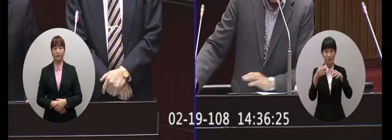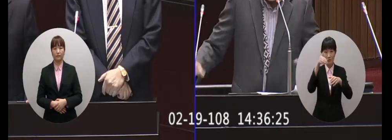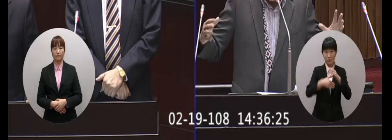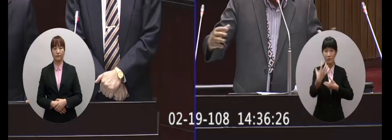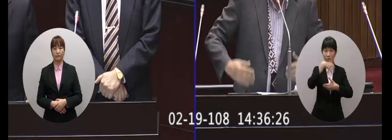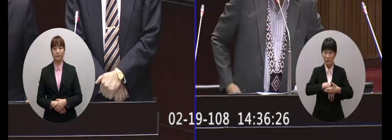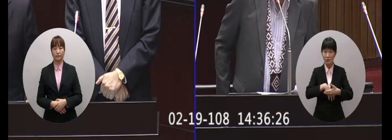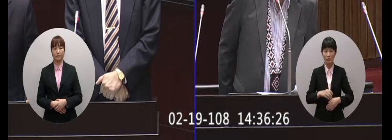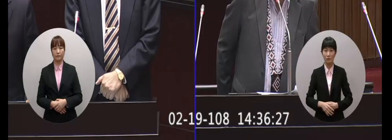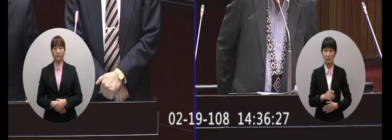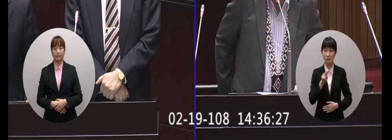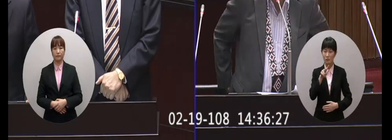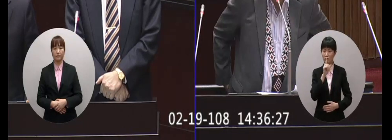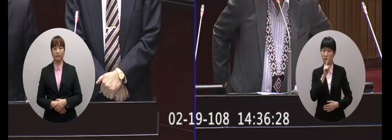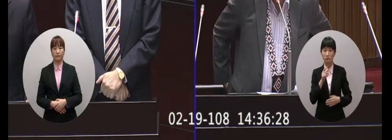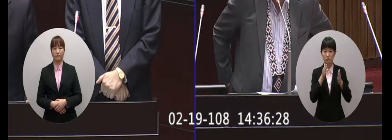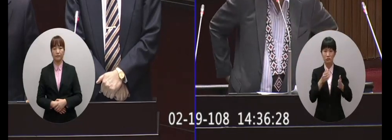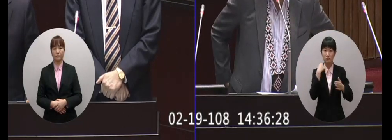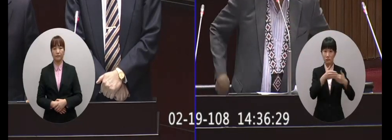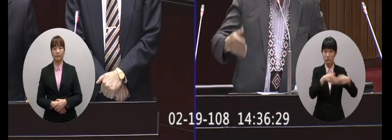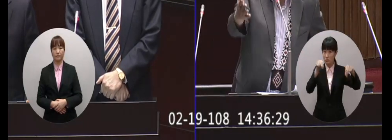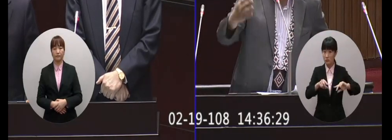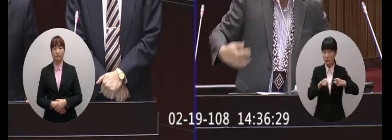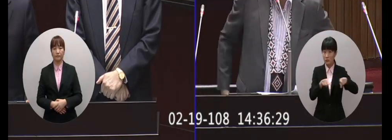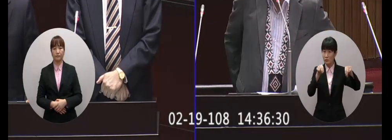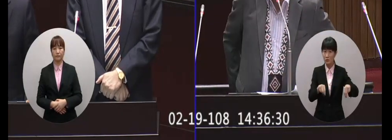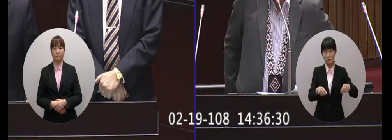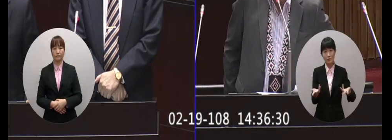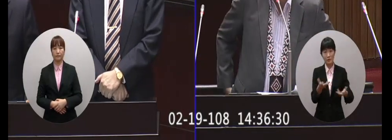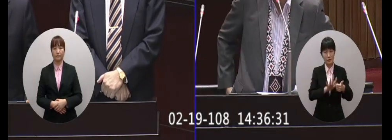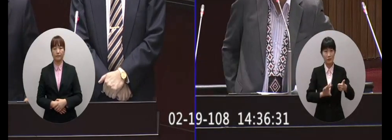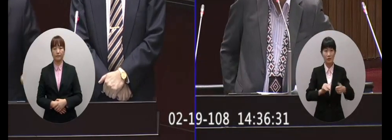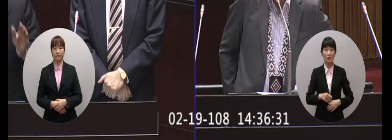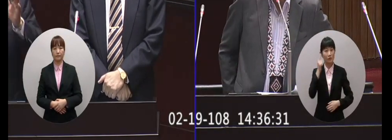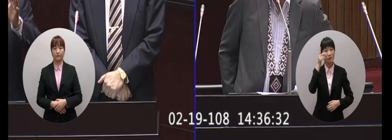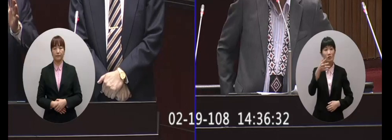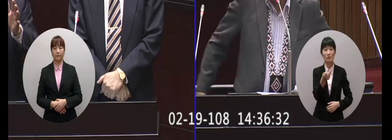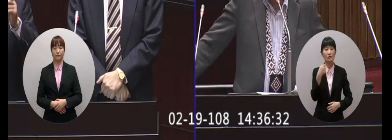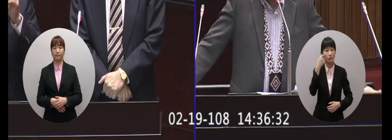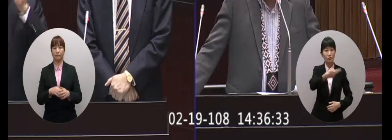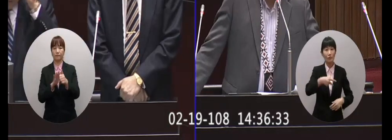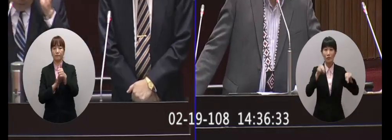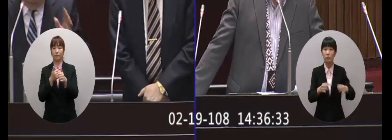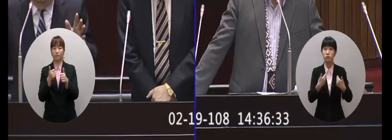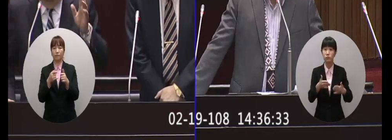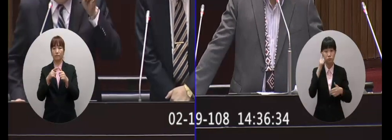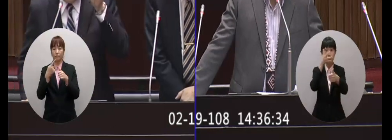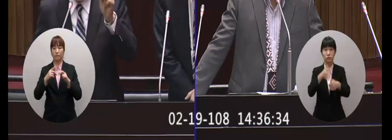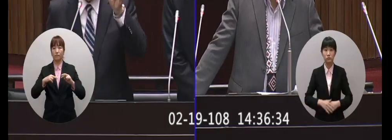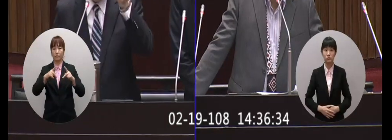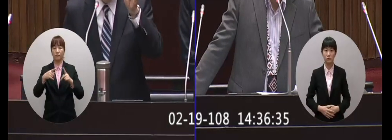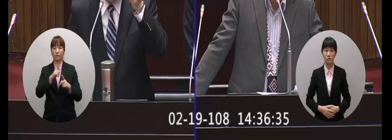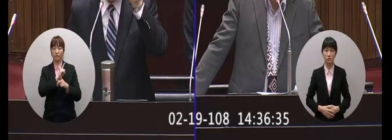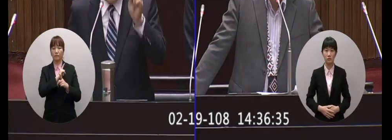投這樣不是對我們怎麼簽署和平協議院長你覺得我們兩岸不需要簽署嗎我先跟鄭志祺